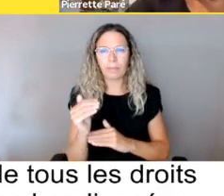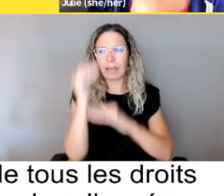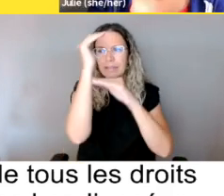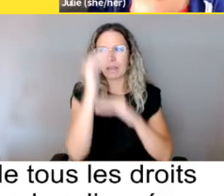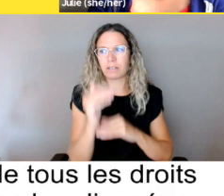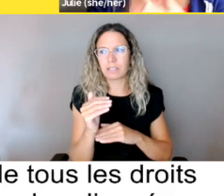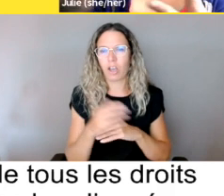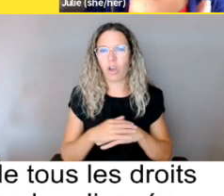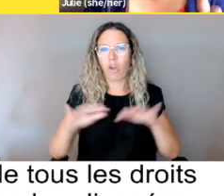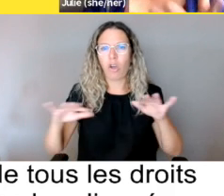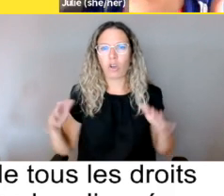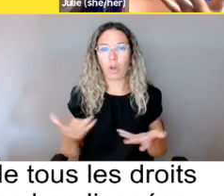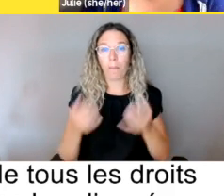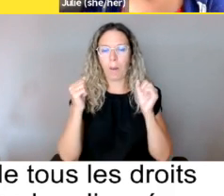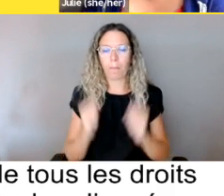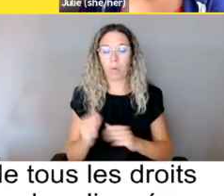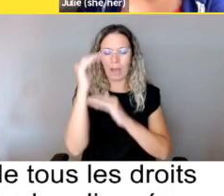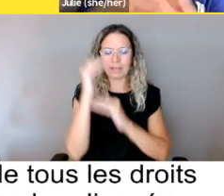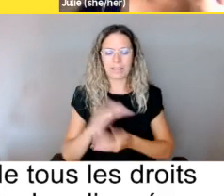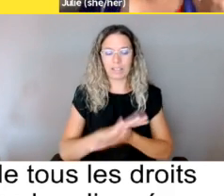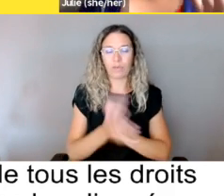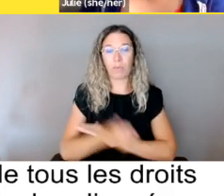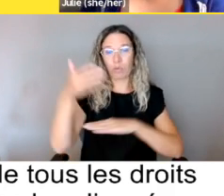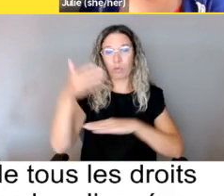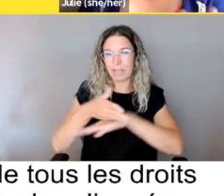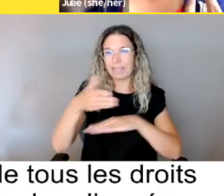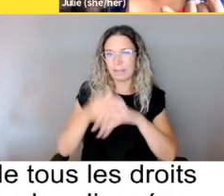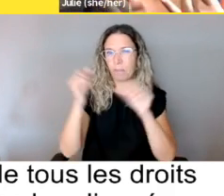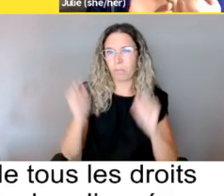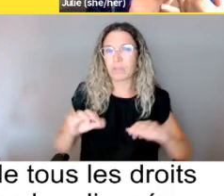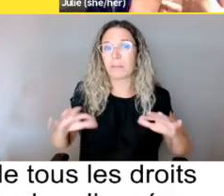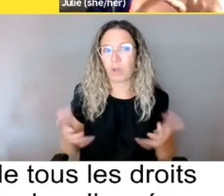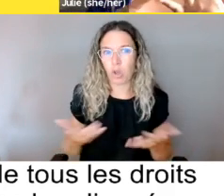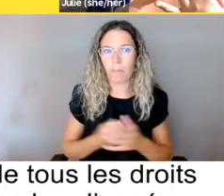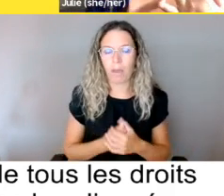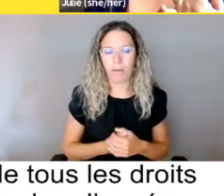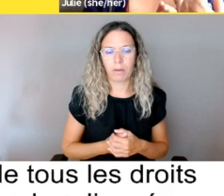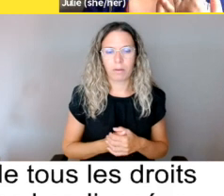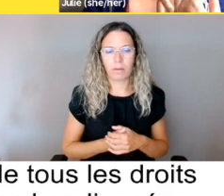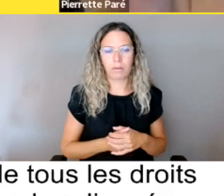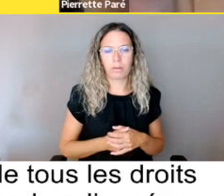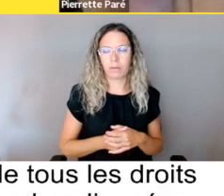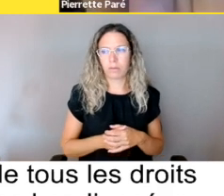mettons, comment est qu'on peut rendre les ascenseurs le plus accessibles possible? Ça peut inclure